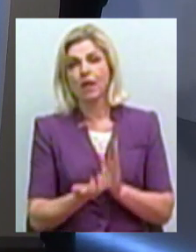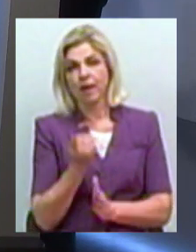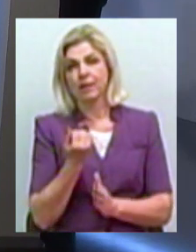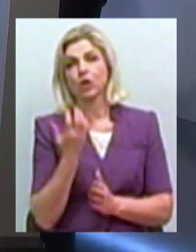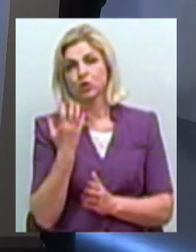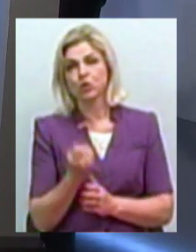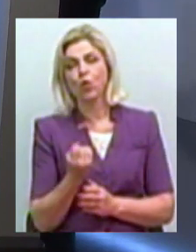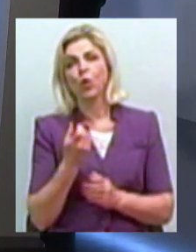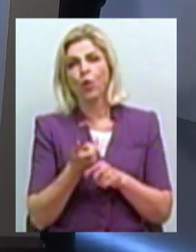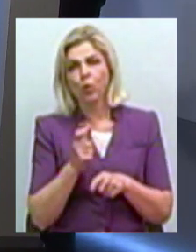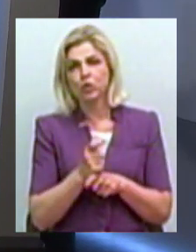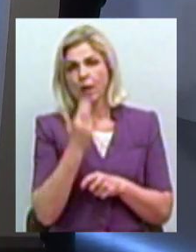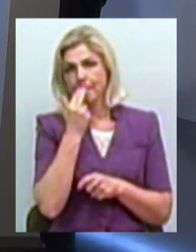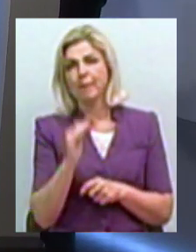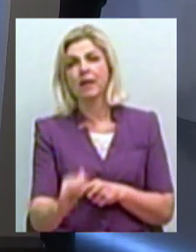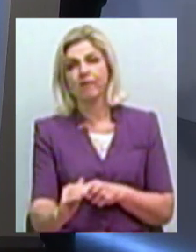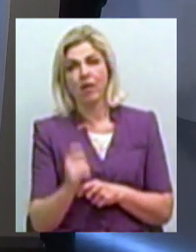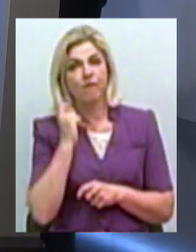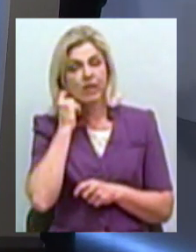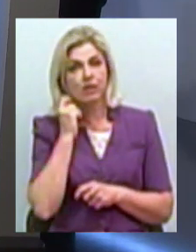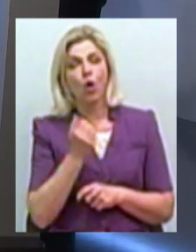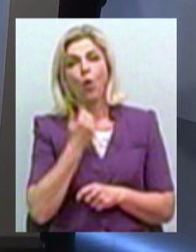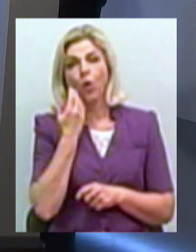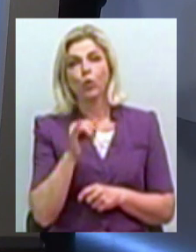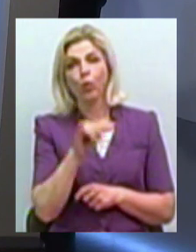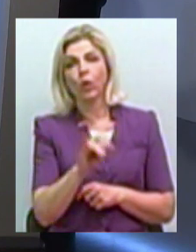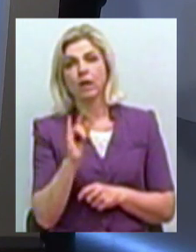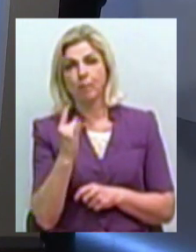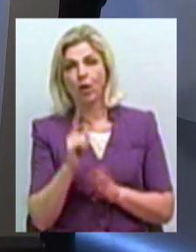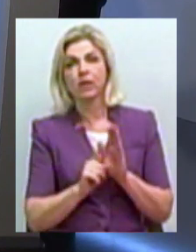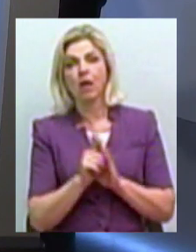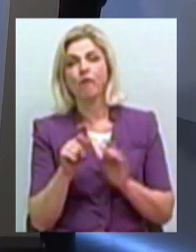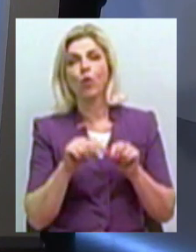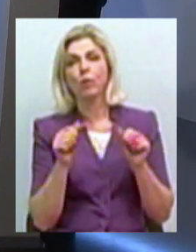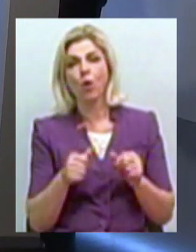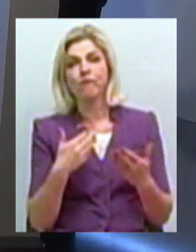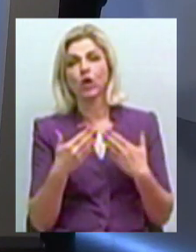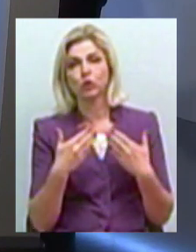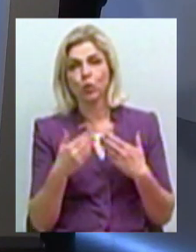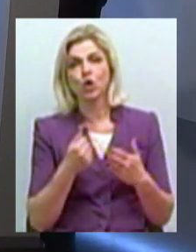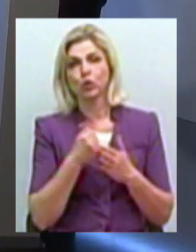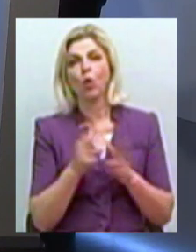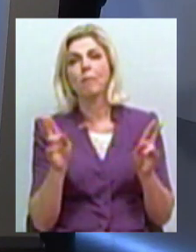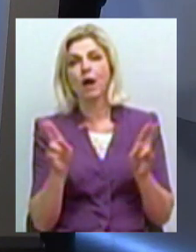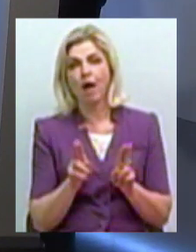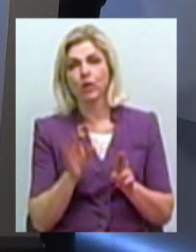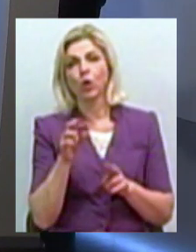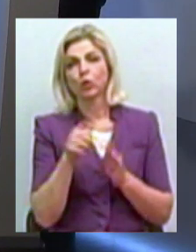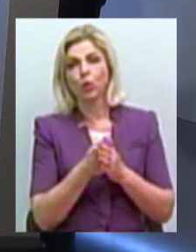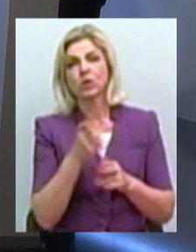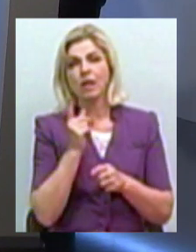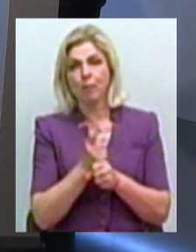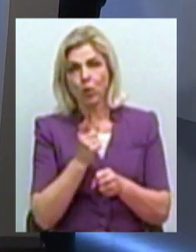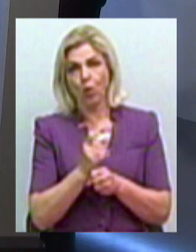дуже-дуже маленькому віці, коли у дитини починають формуватися відношення до правил, до заборон, до